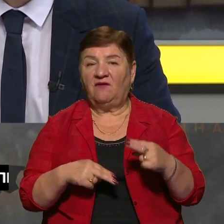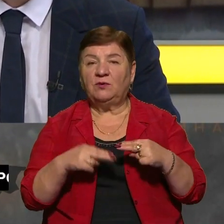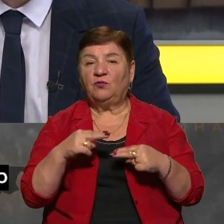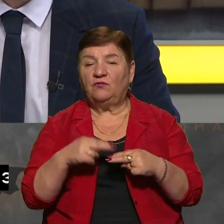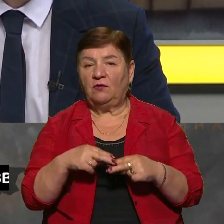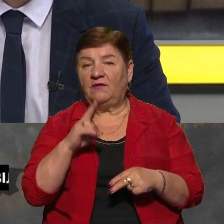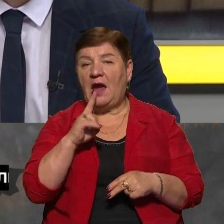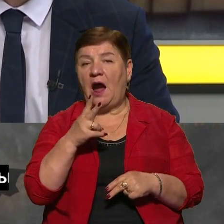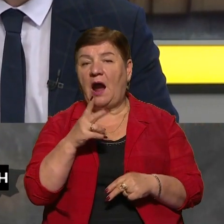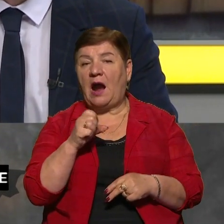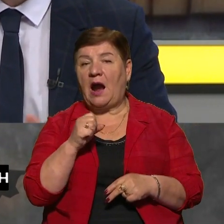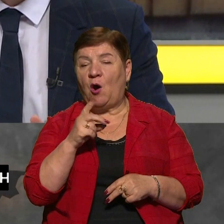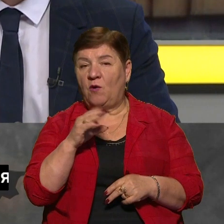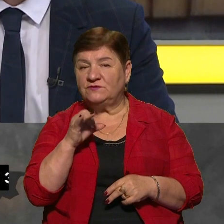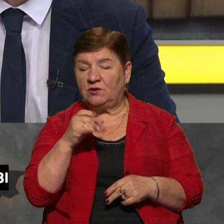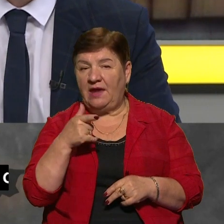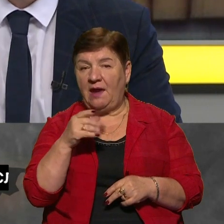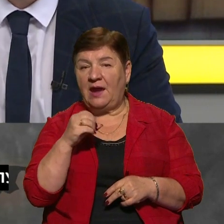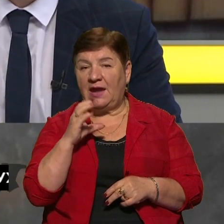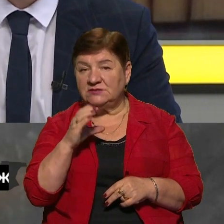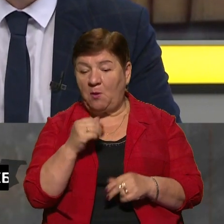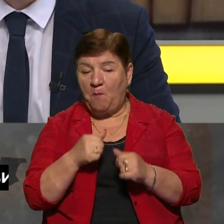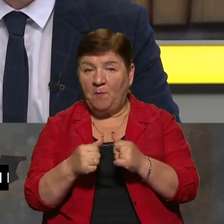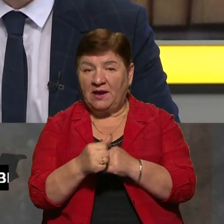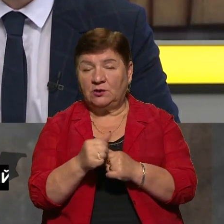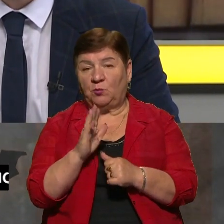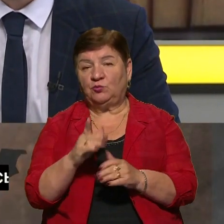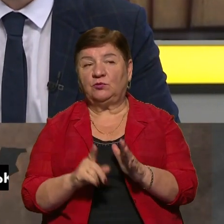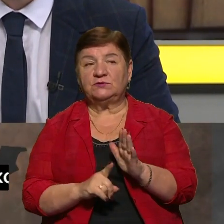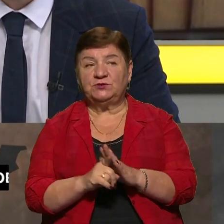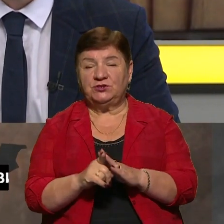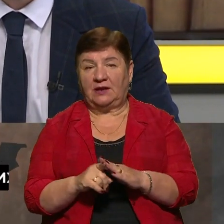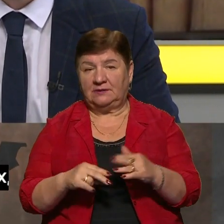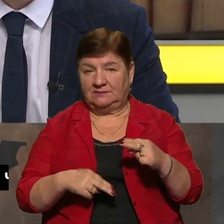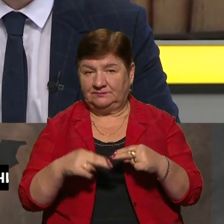Каховської ГЕС попереду, якщо все ж таки будуть розпочинати відбудову.